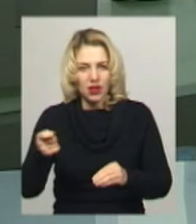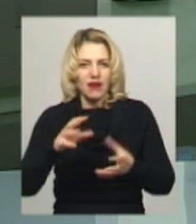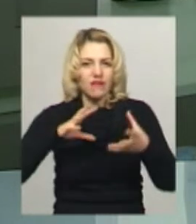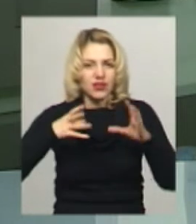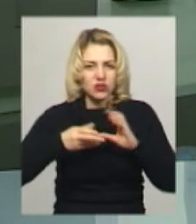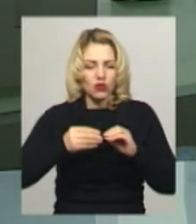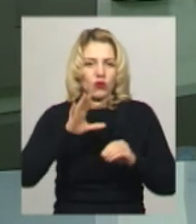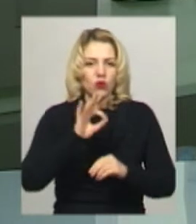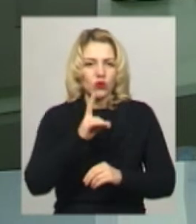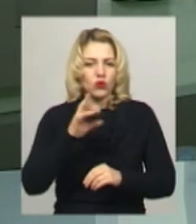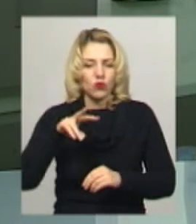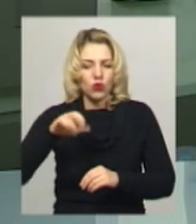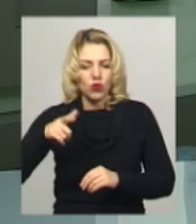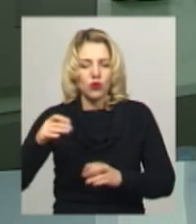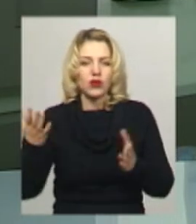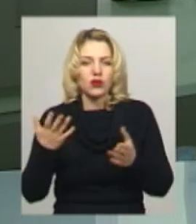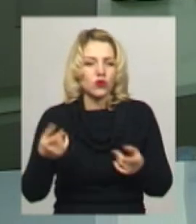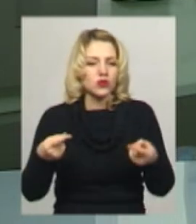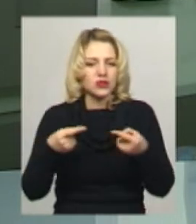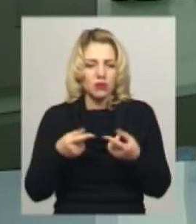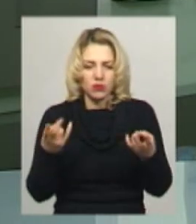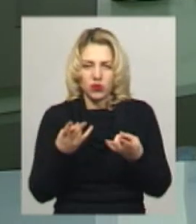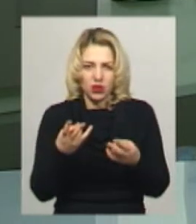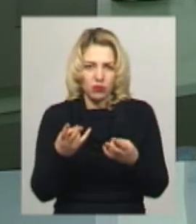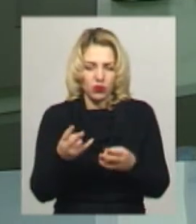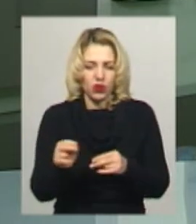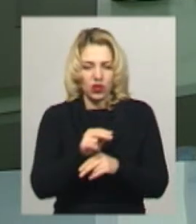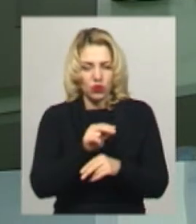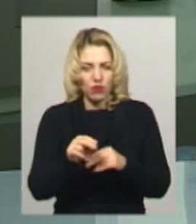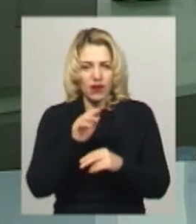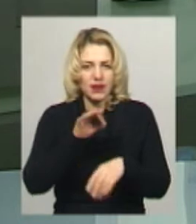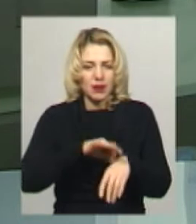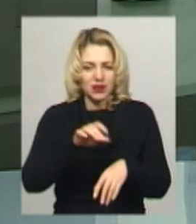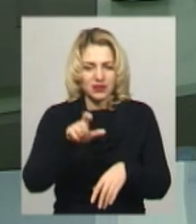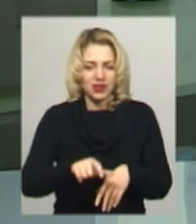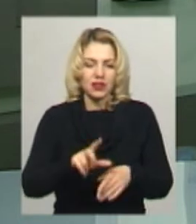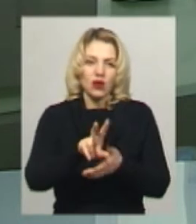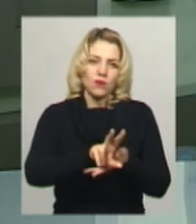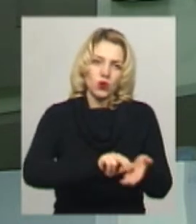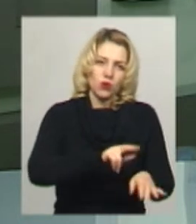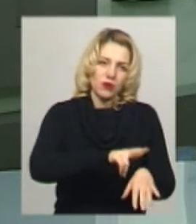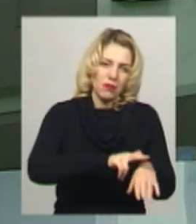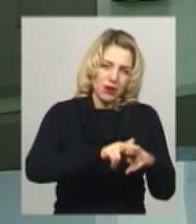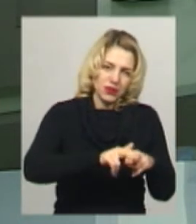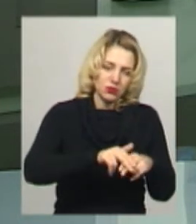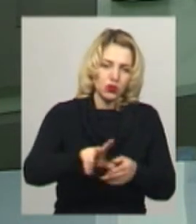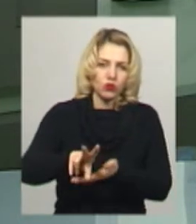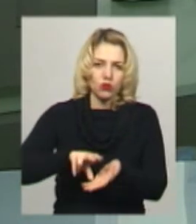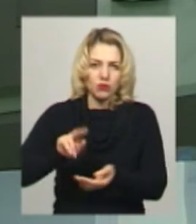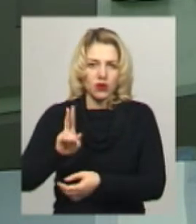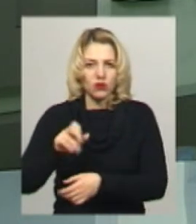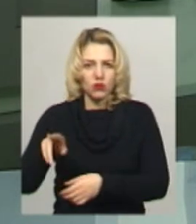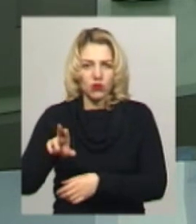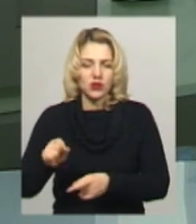було б вказано, якого саме лікування потребує пацієнт – копію паспорта та копію ідентифікаційного коду. На засіданні